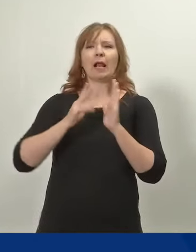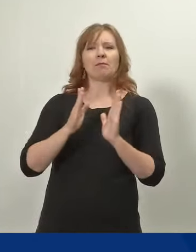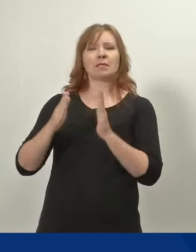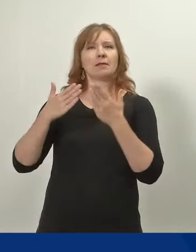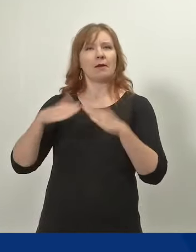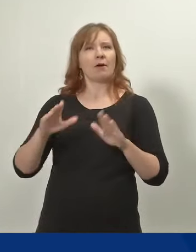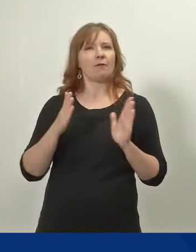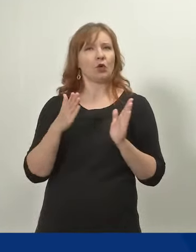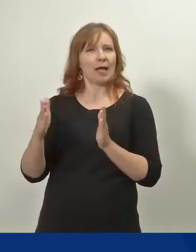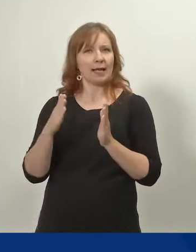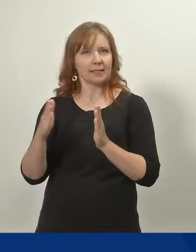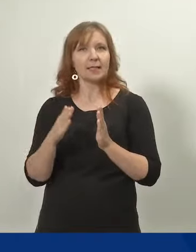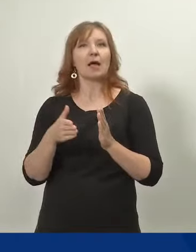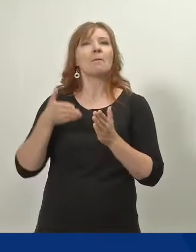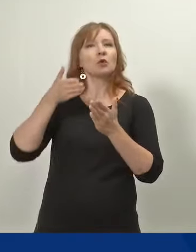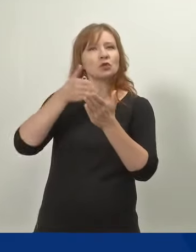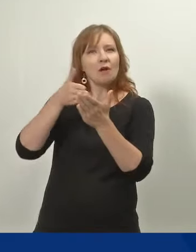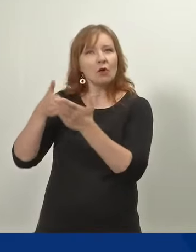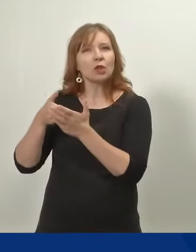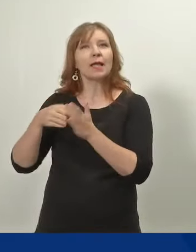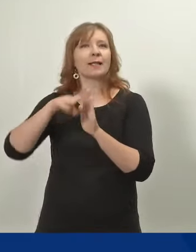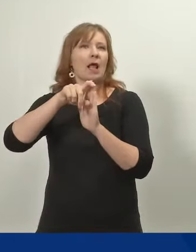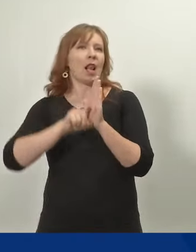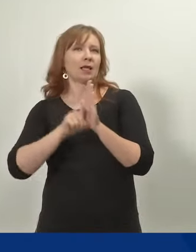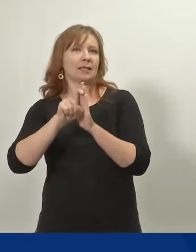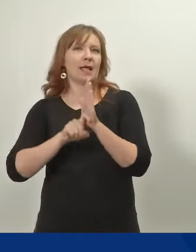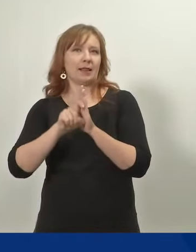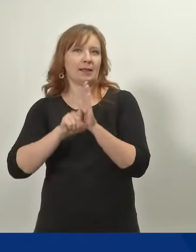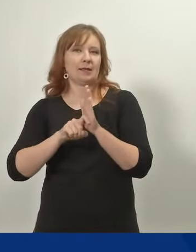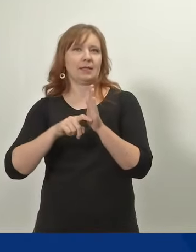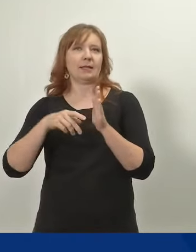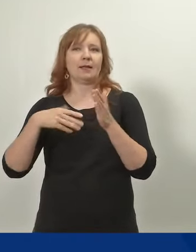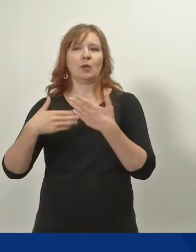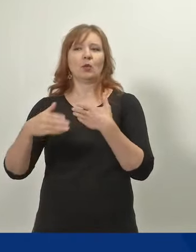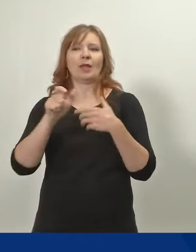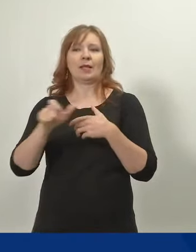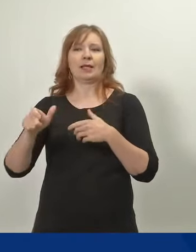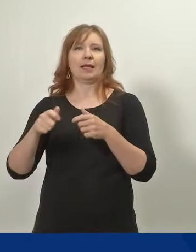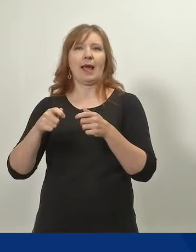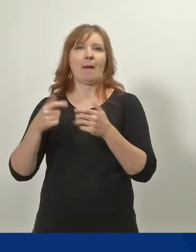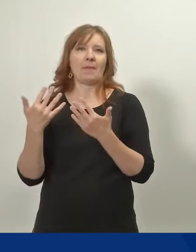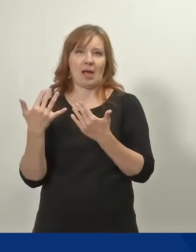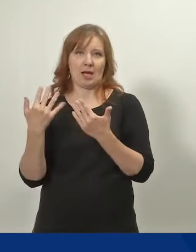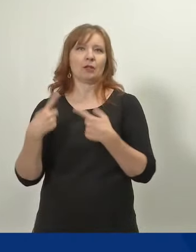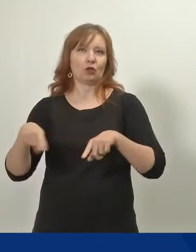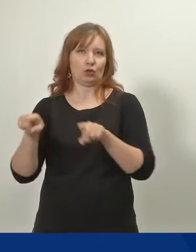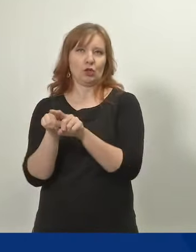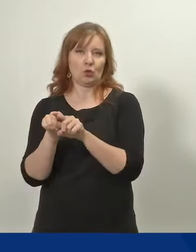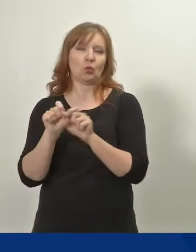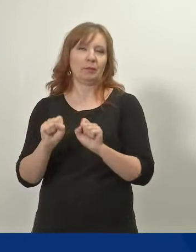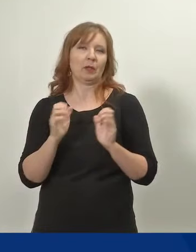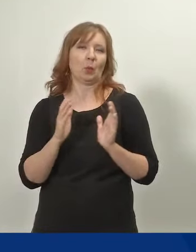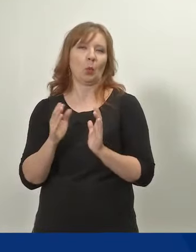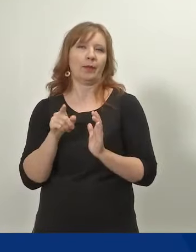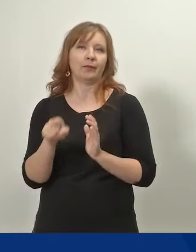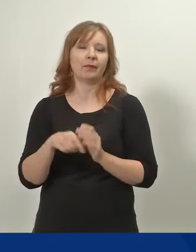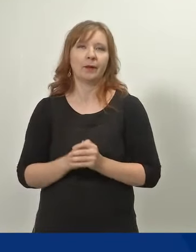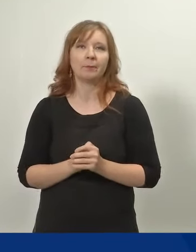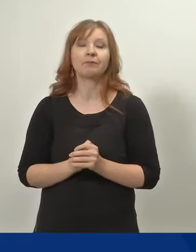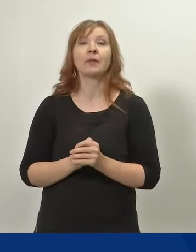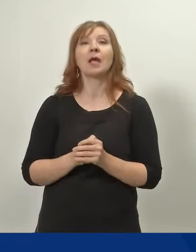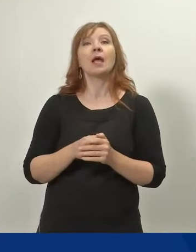varhaiskasvatusten tavoitteet ja lakisääteiset henkilöstömitoitukset toteutuvat. Lapsenhuoltajilla on